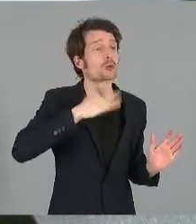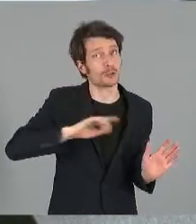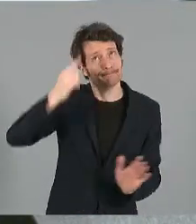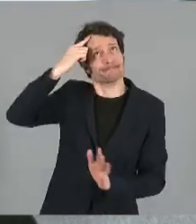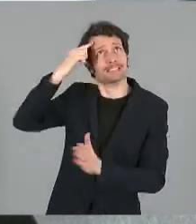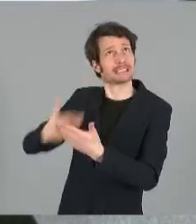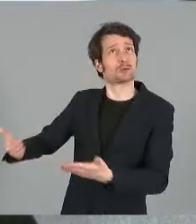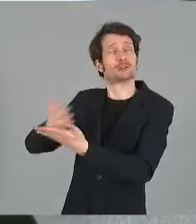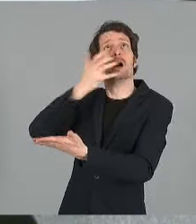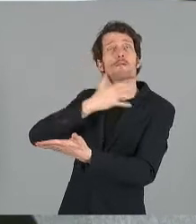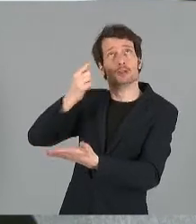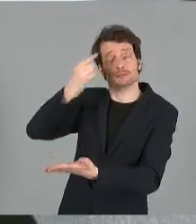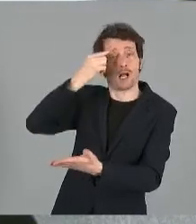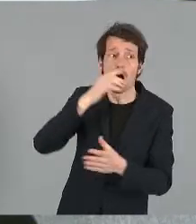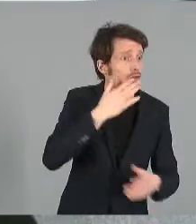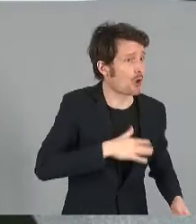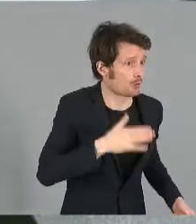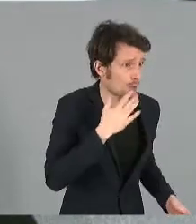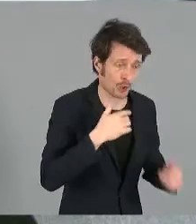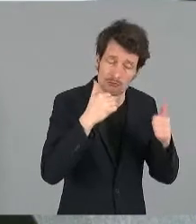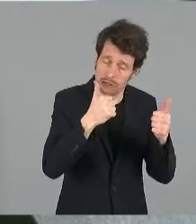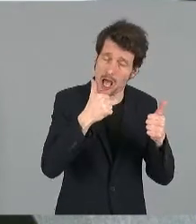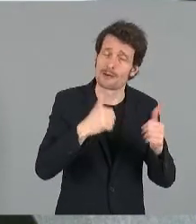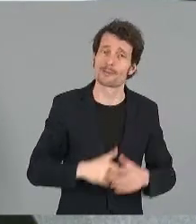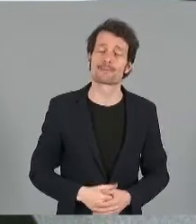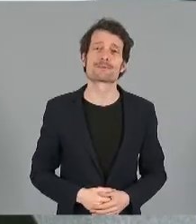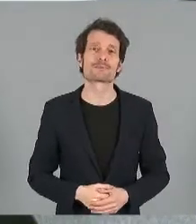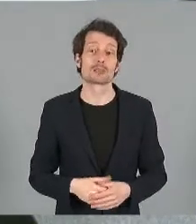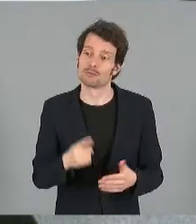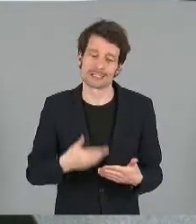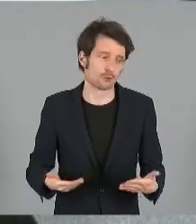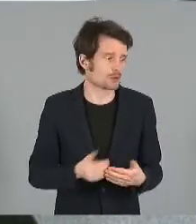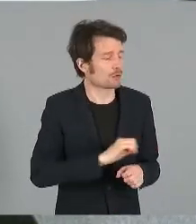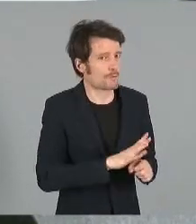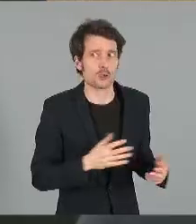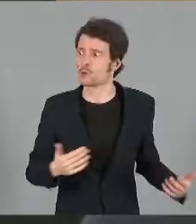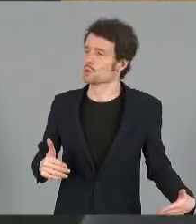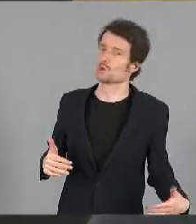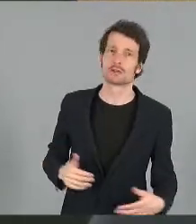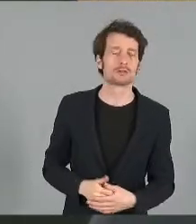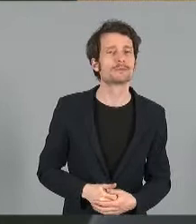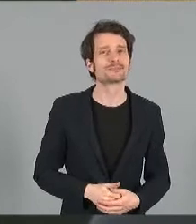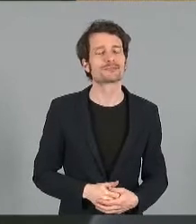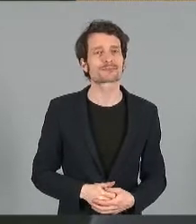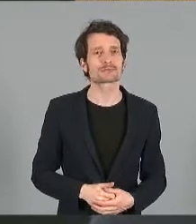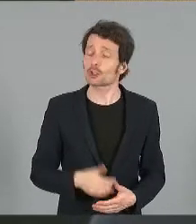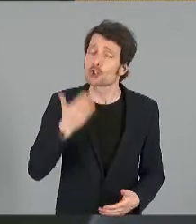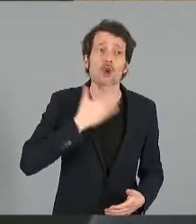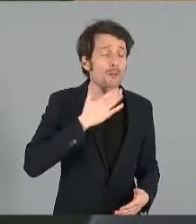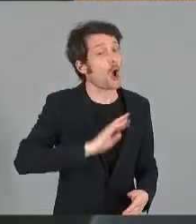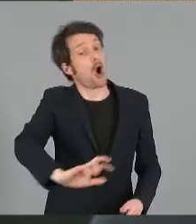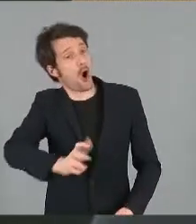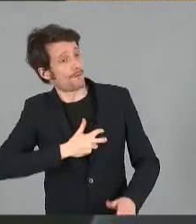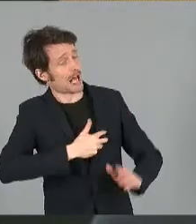absolument dramatique des étudiantes et des étudiants de la métropole en ces temps de crise sanitaire. Tant mieux si vous avez décidé enfin